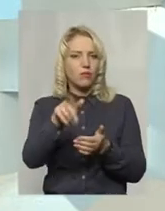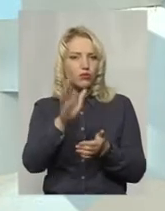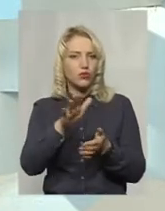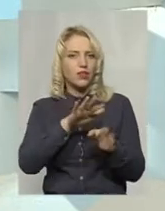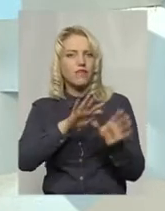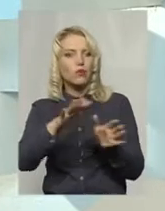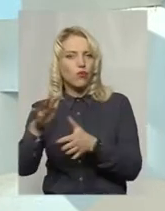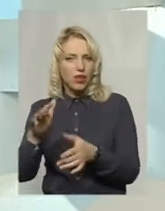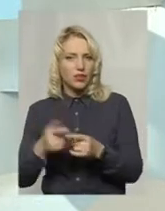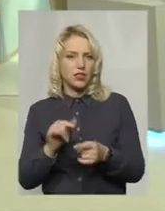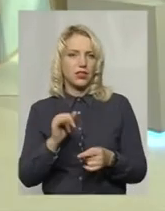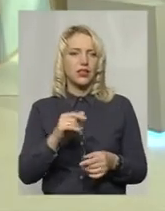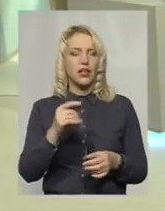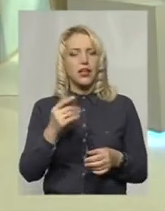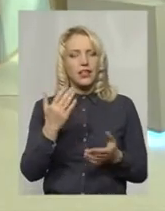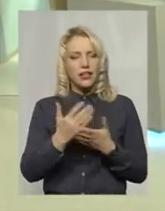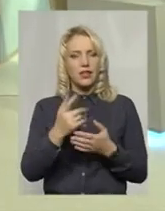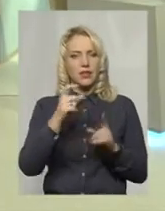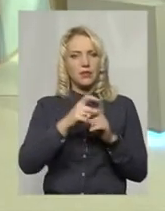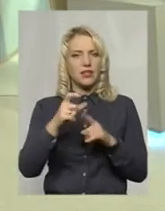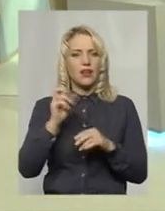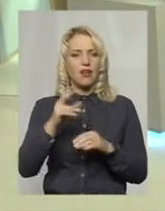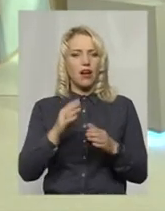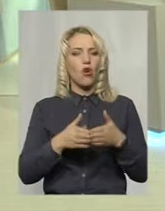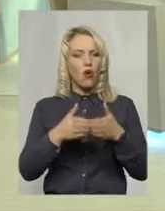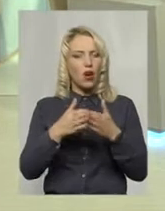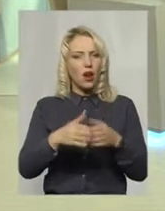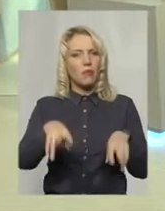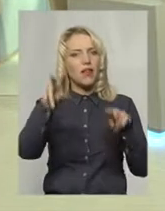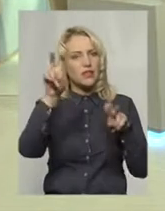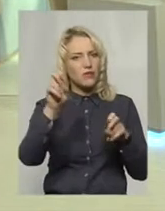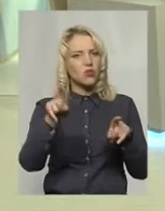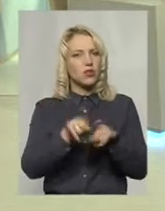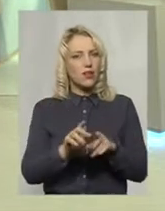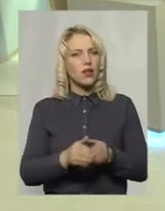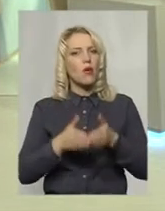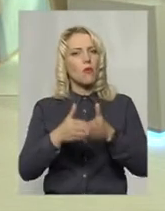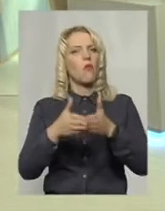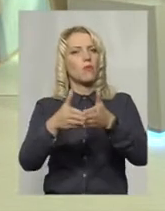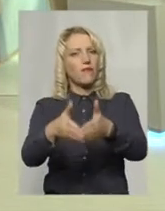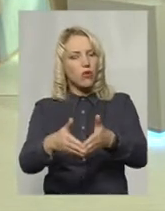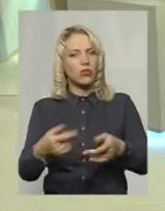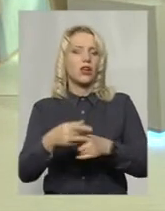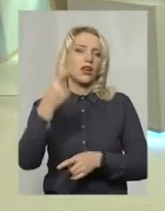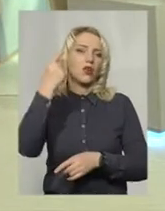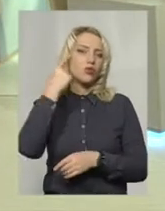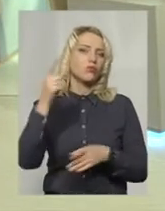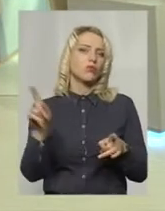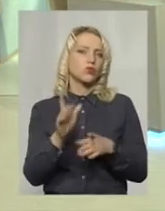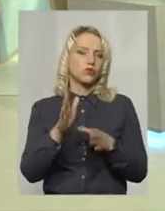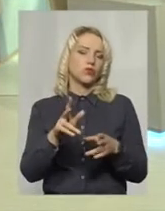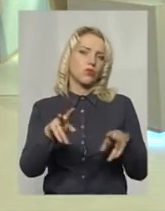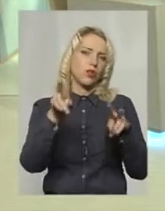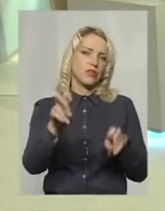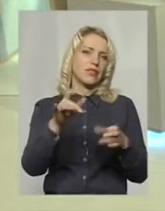відомо прислів'я, як корабль називеш, так воно попливе. Я думаю, що ми все ж таки будемо